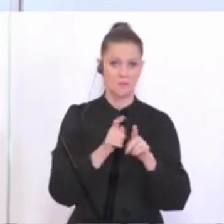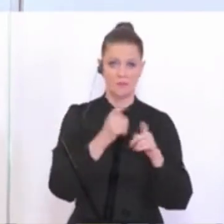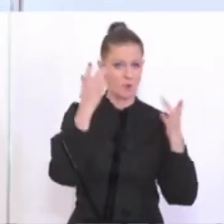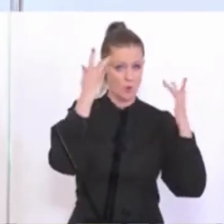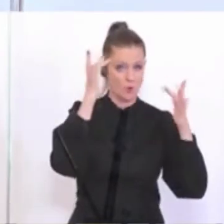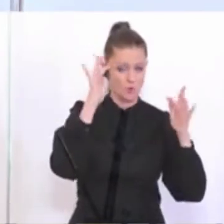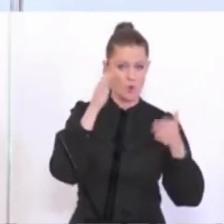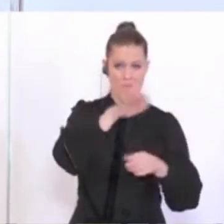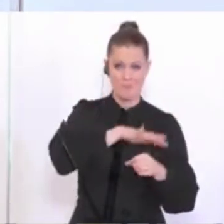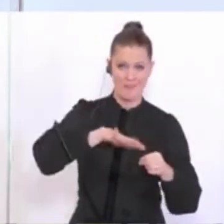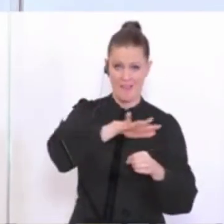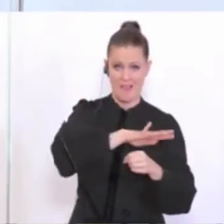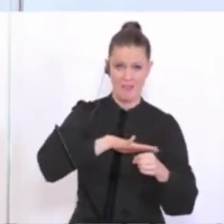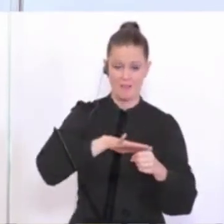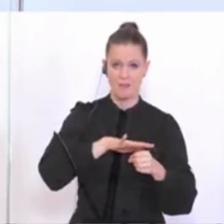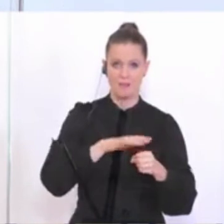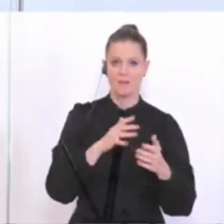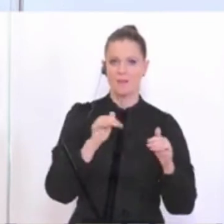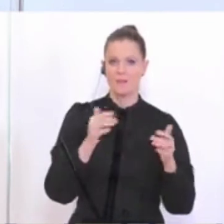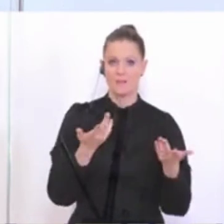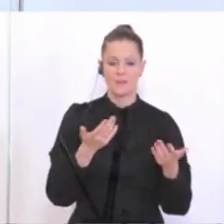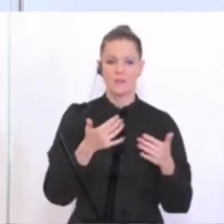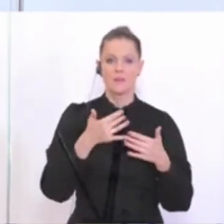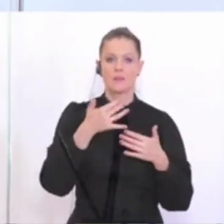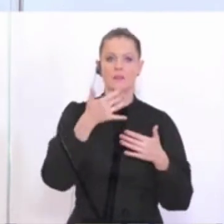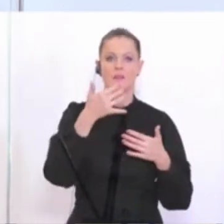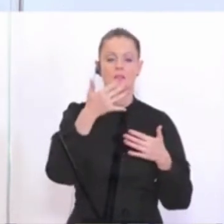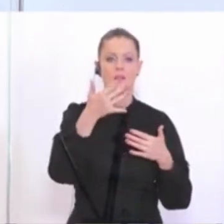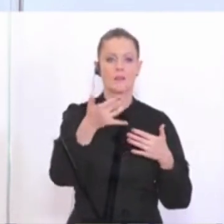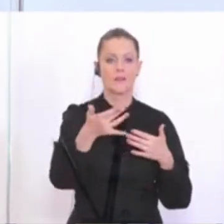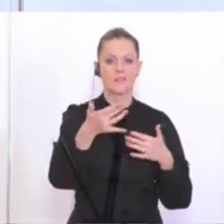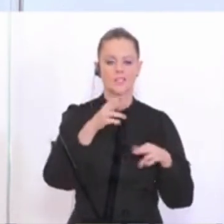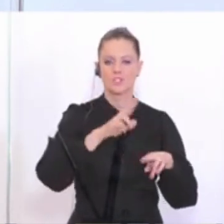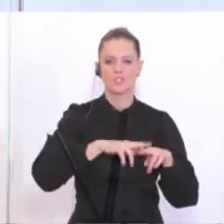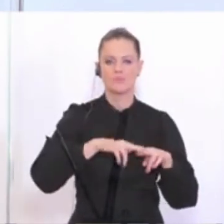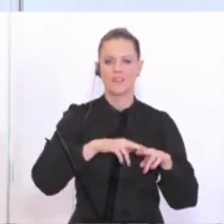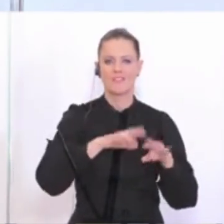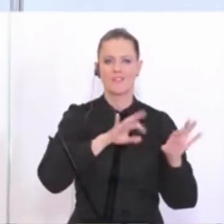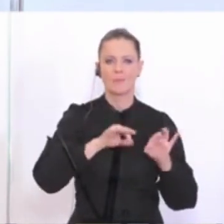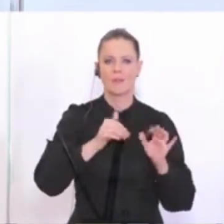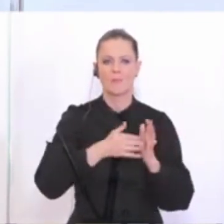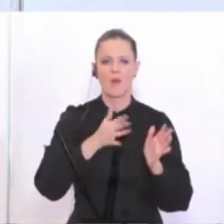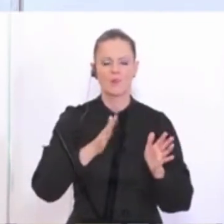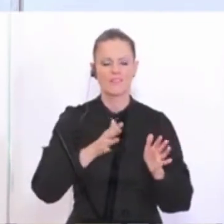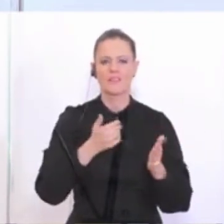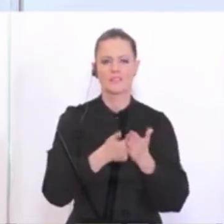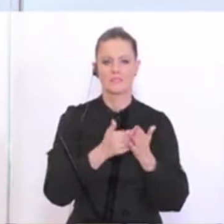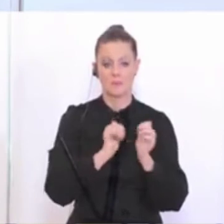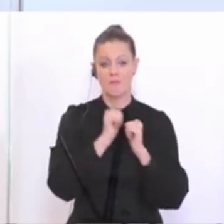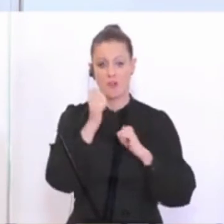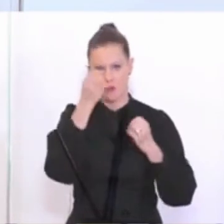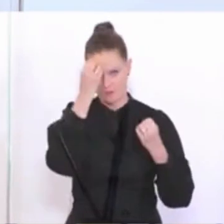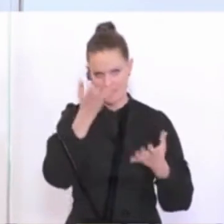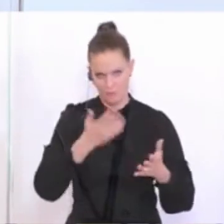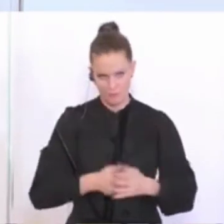Kulturbereich – dass nicht immer noch weiter Vorkehrungen getroffen werden, wo sich später herausstellt, dass man die hätte vielleicht gar nicht gebraucht. Also, aber das